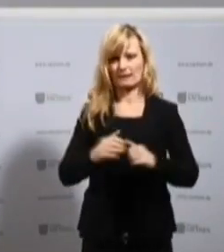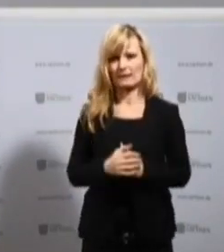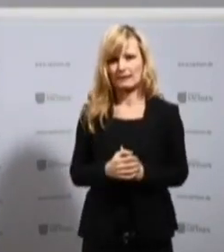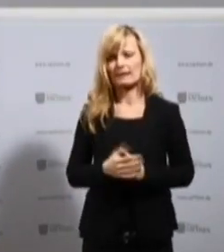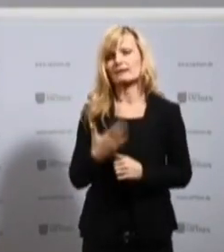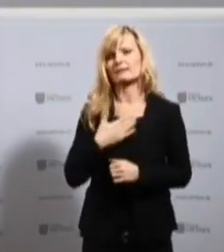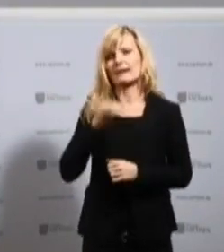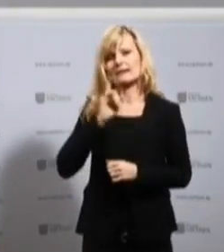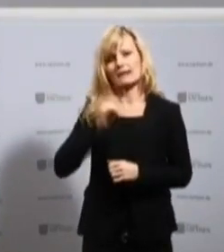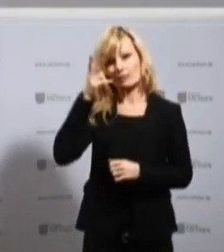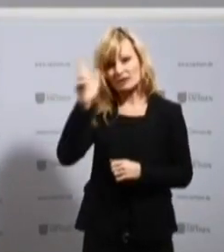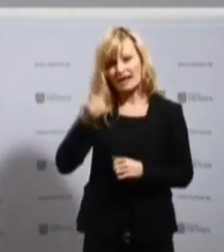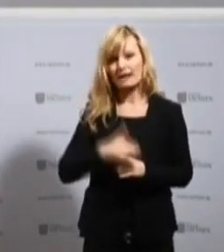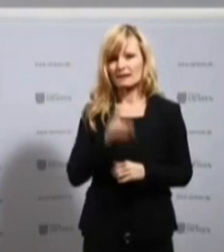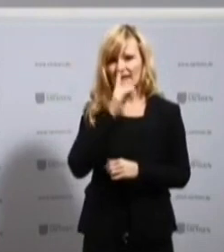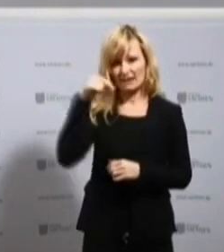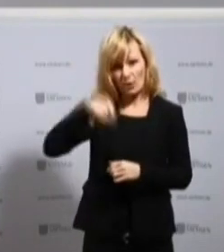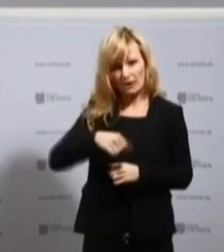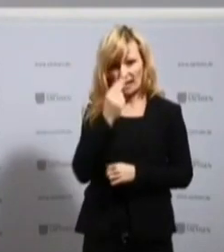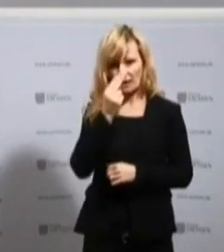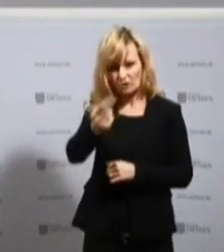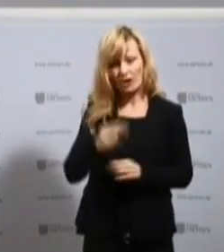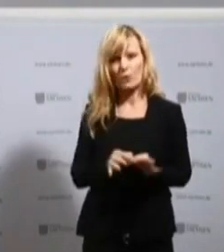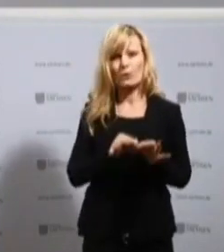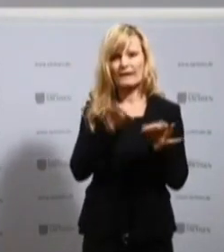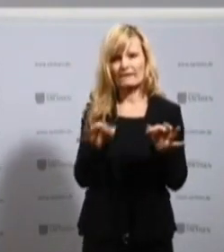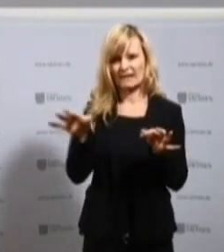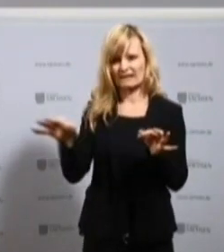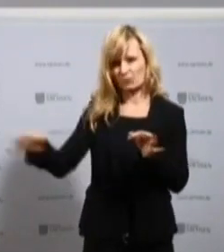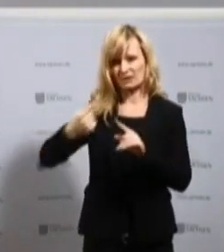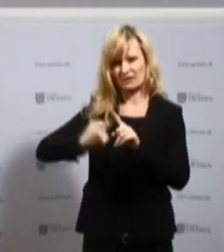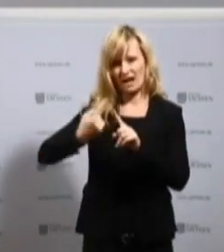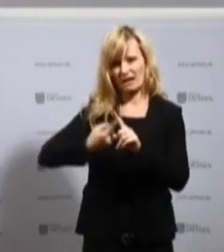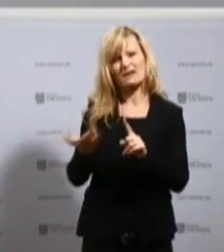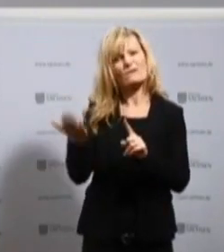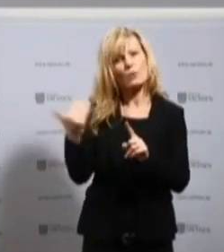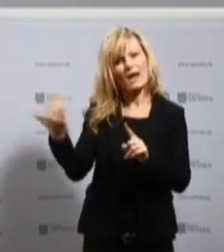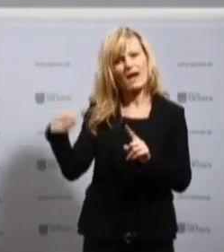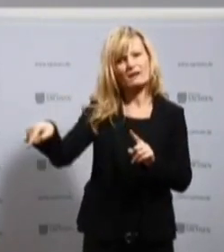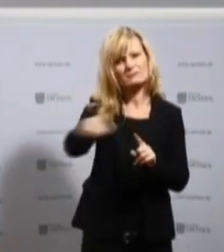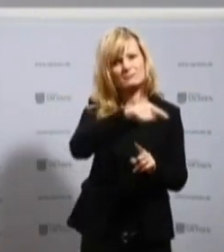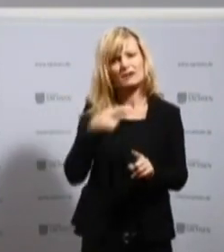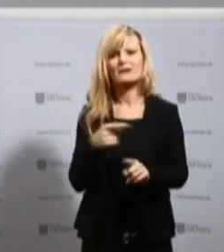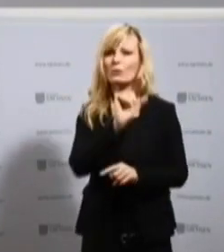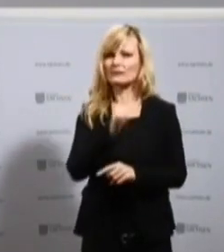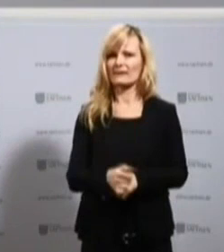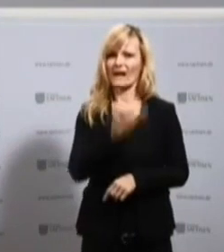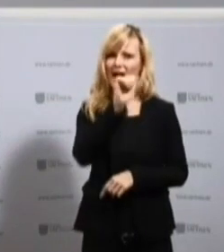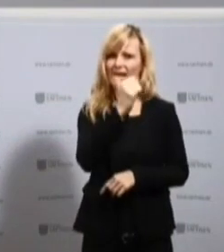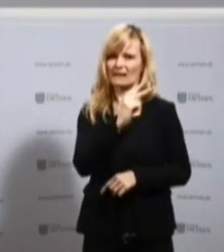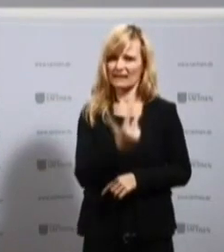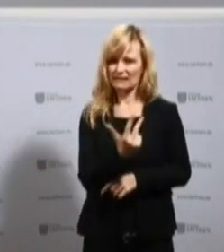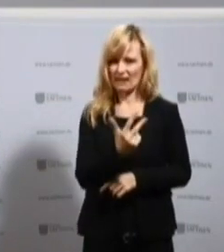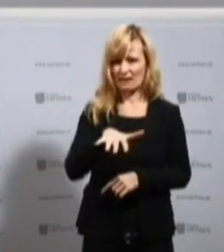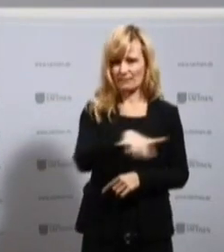Denn, meine Damen und Herren, wenn man heute anschaut, wo kommen die Infektionszahlen her, so ist es ungefähr ein Drittel aus dem